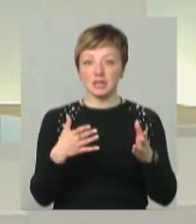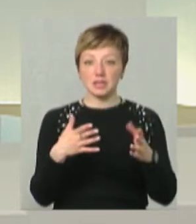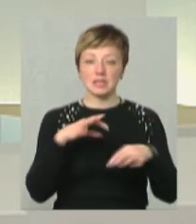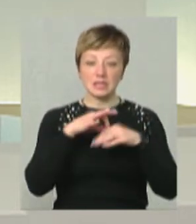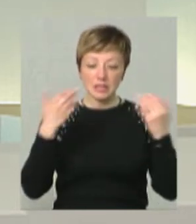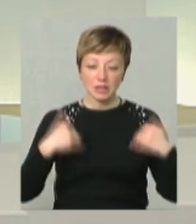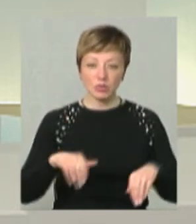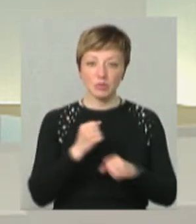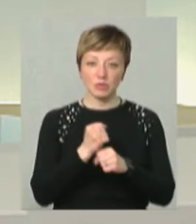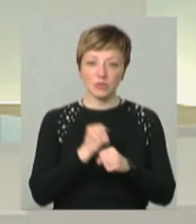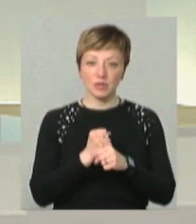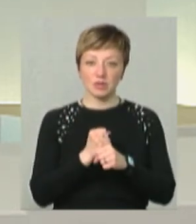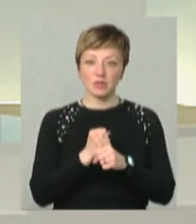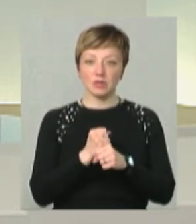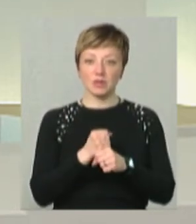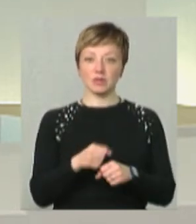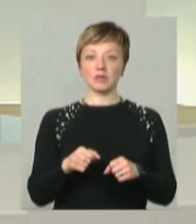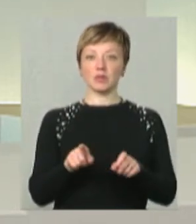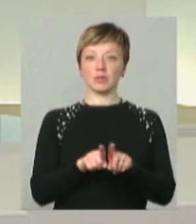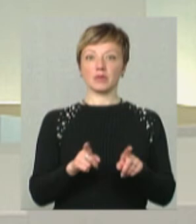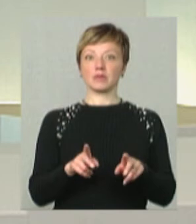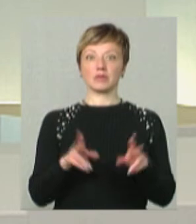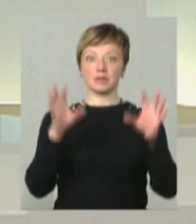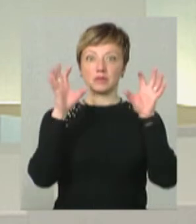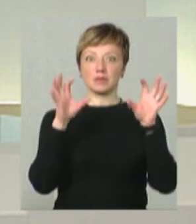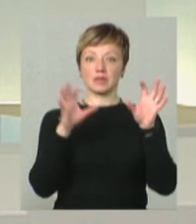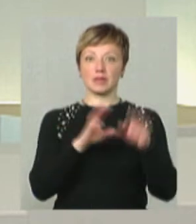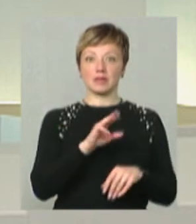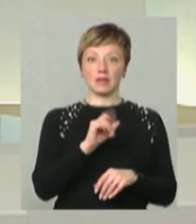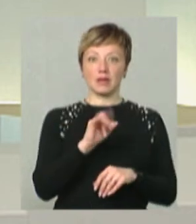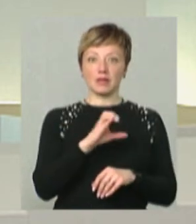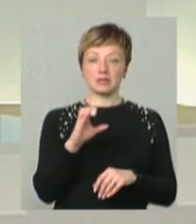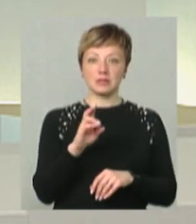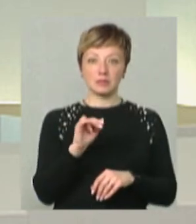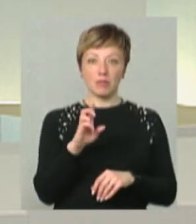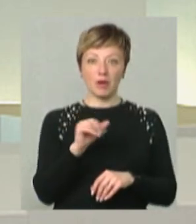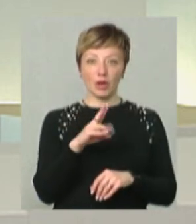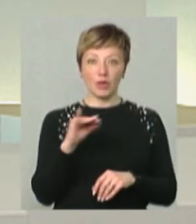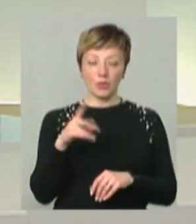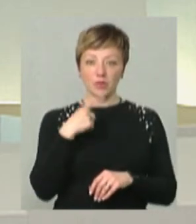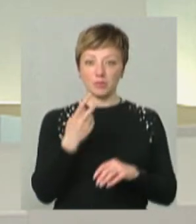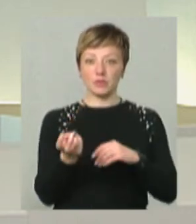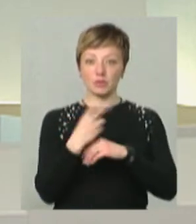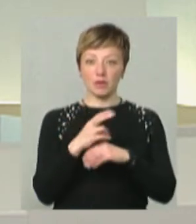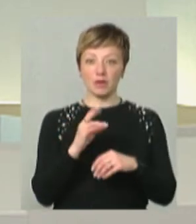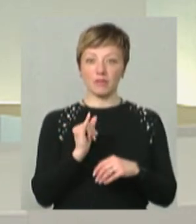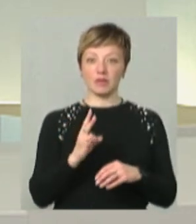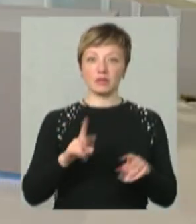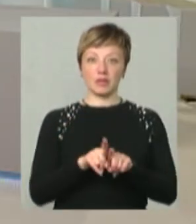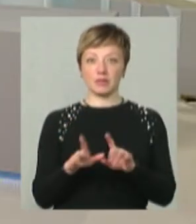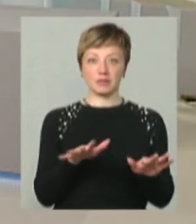працювати. Вони отакі приходять. Як в мене Тарас Цимбалюк – знаменитий актор, зірка українського кіно. Прийшов з КВН.